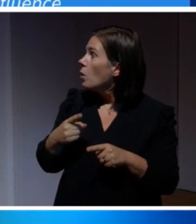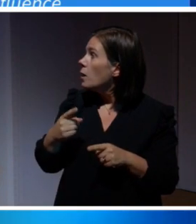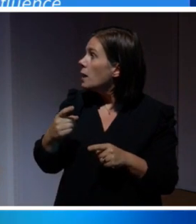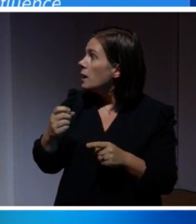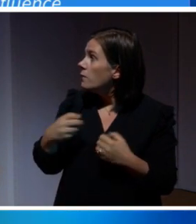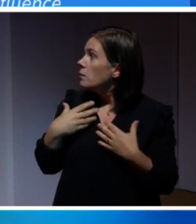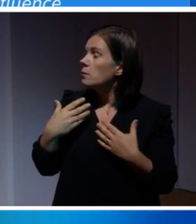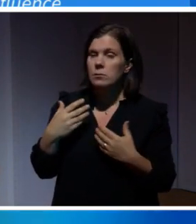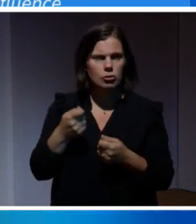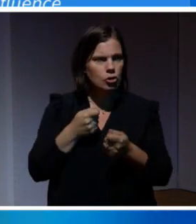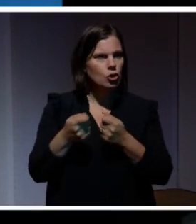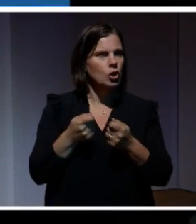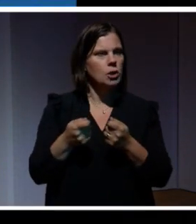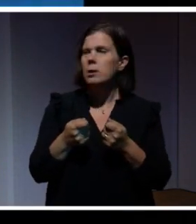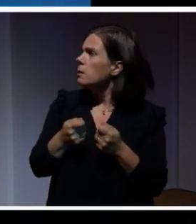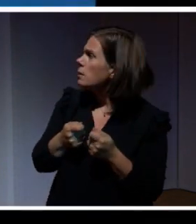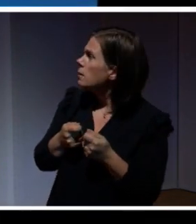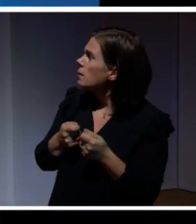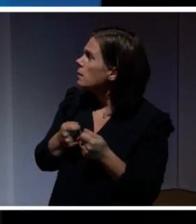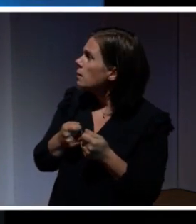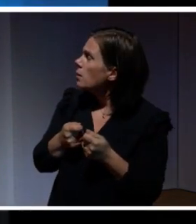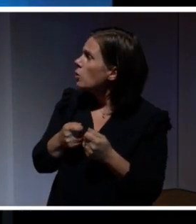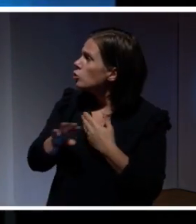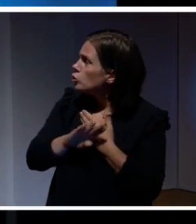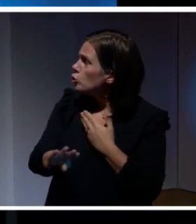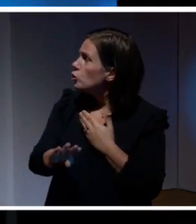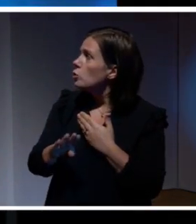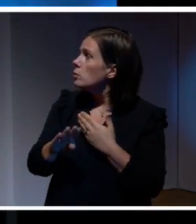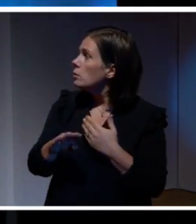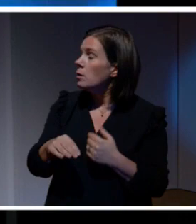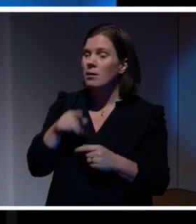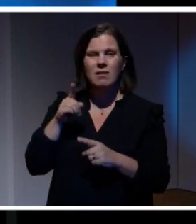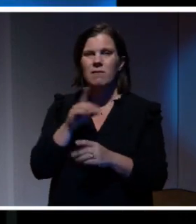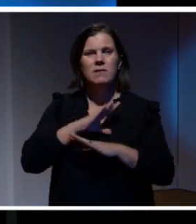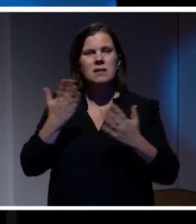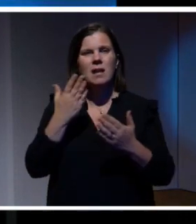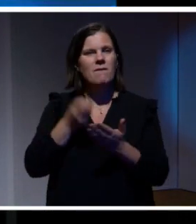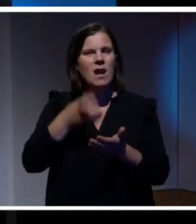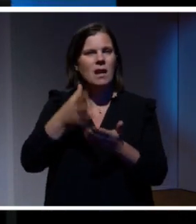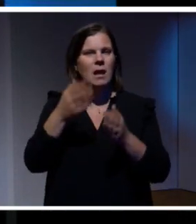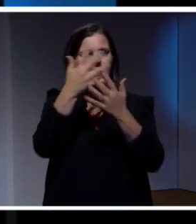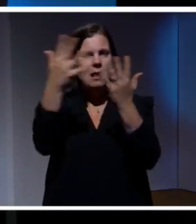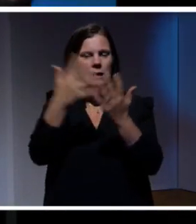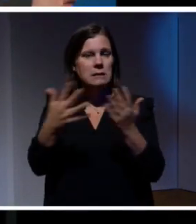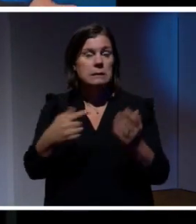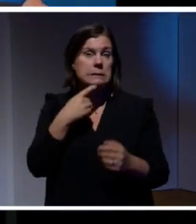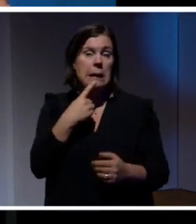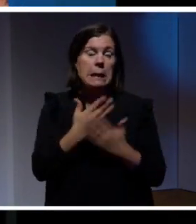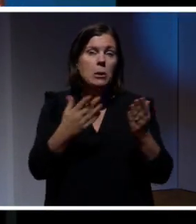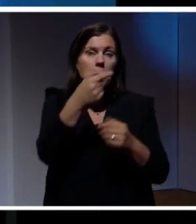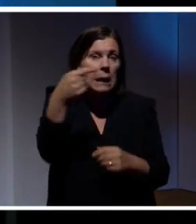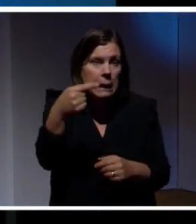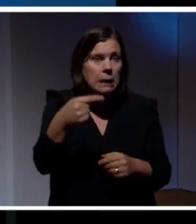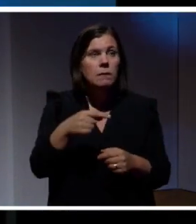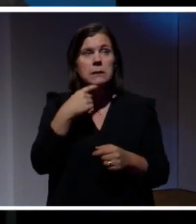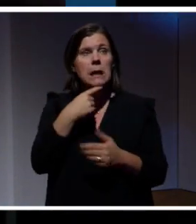Det här tycker jag är en utmärkt definition av begreppet övervakning, just för att den inte för med sig någon värdering. Den säger inte om det här är negativt, den